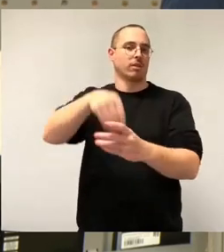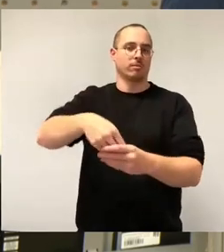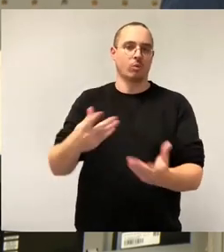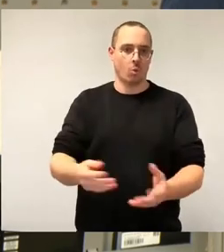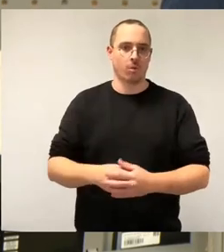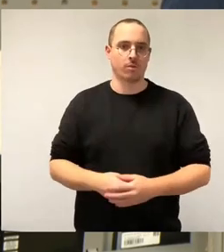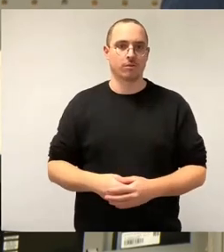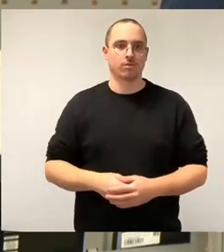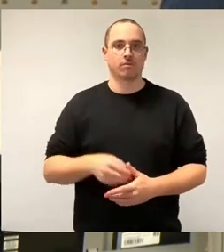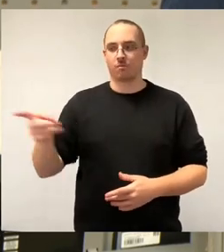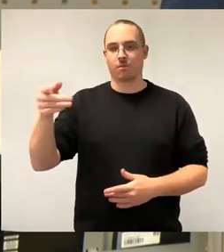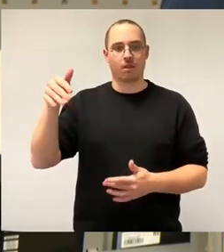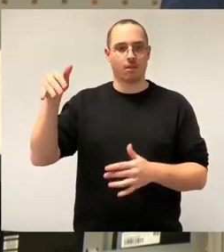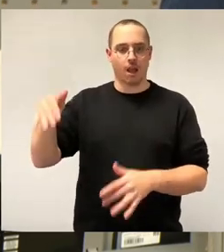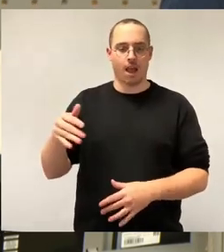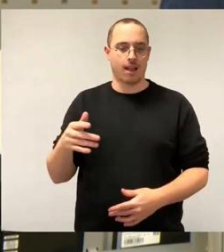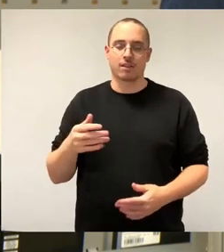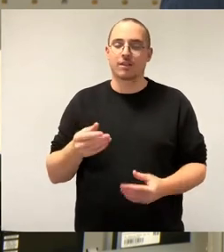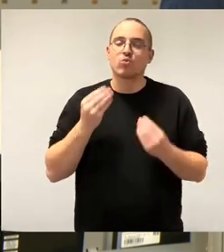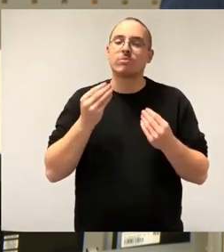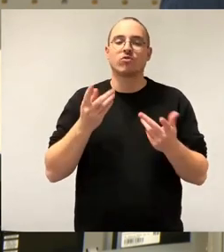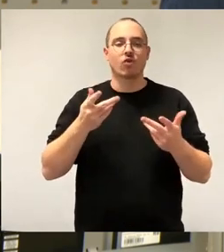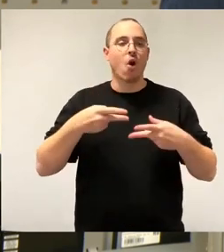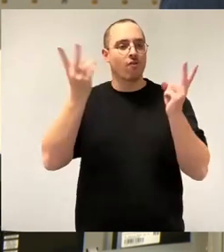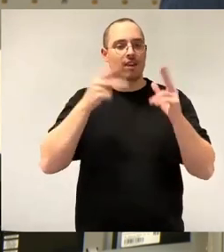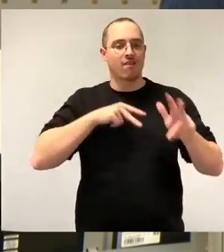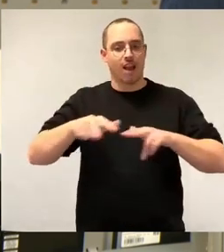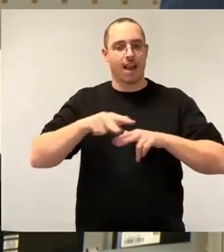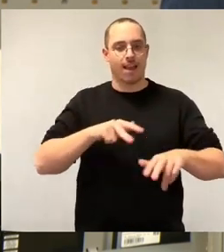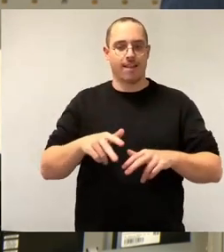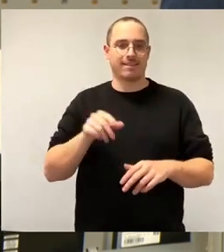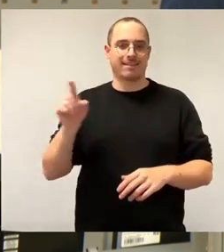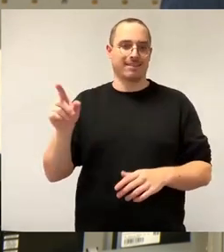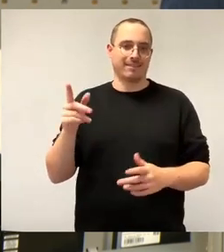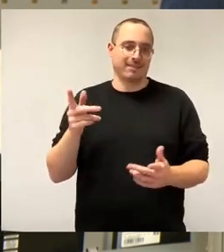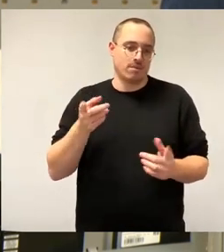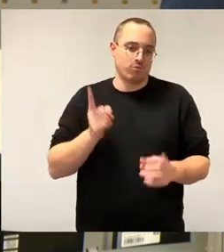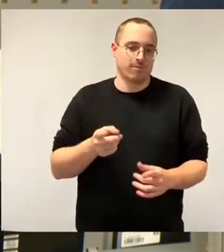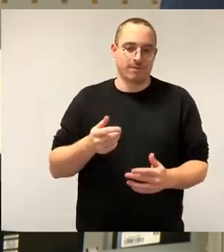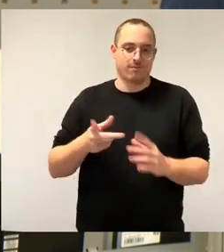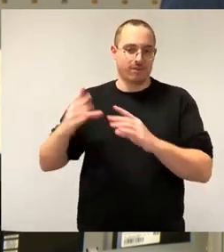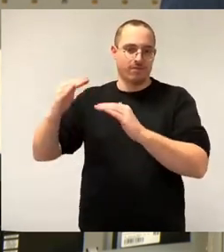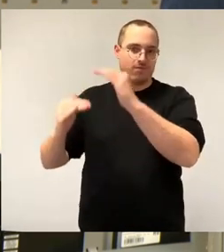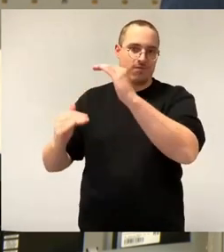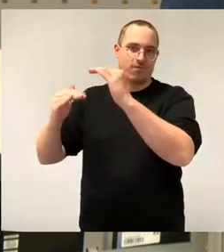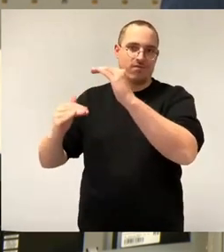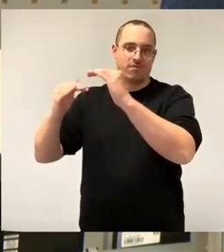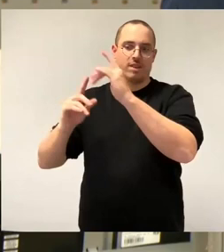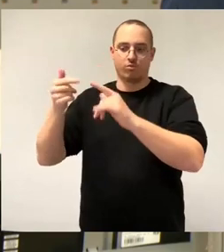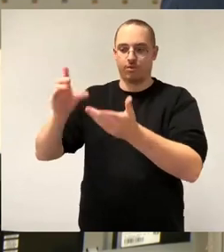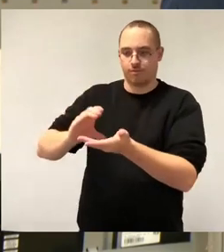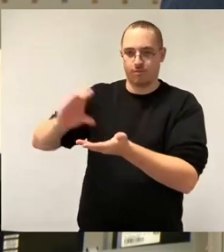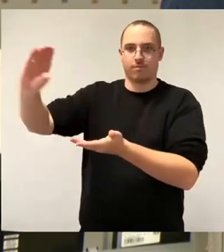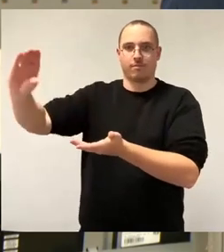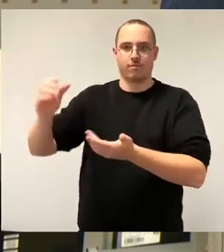was beim ÖPNV immer der Fall ist, erwirtschaftet, müssen wir damit den Umgang finden. Wir beschreiben hier in erster Linie das Verfahren,